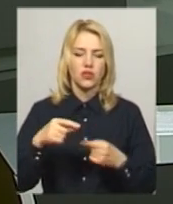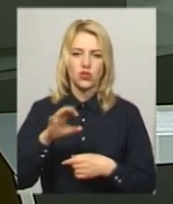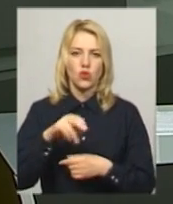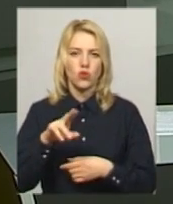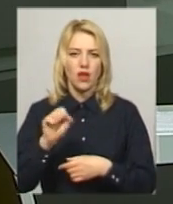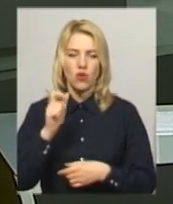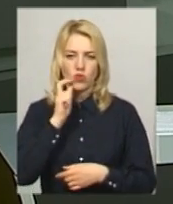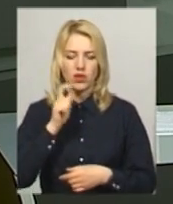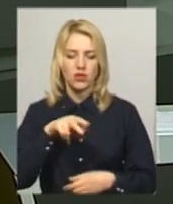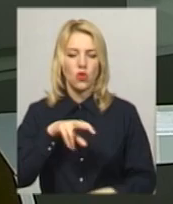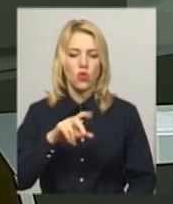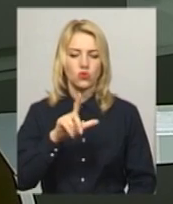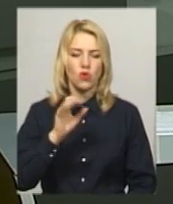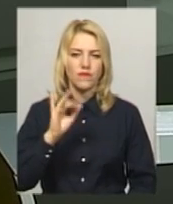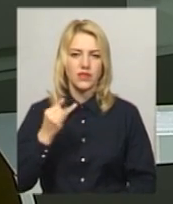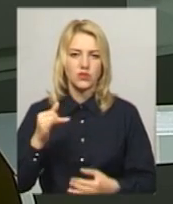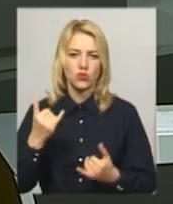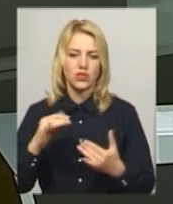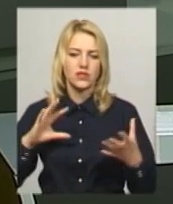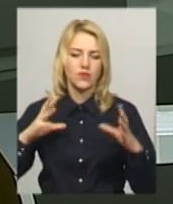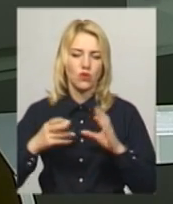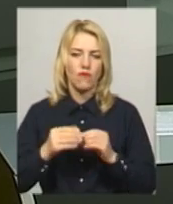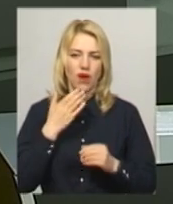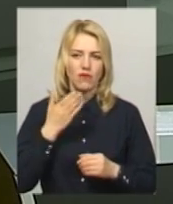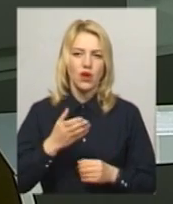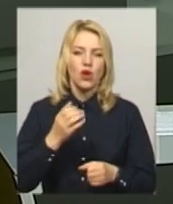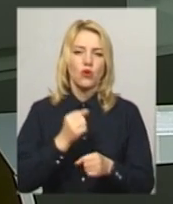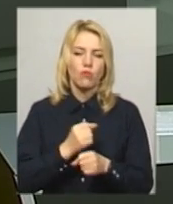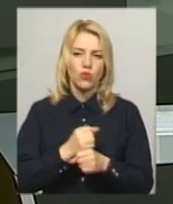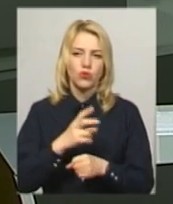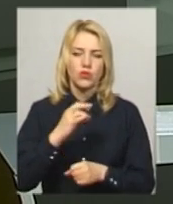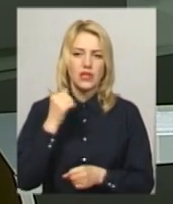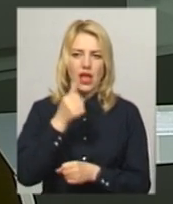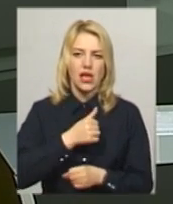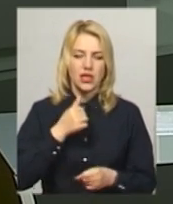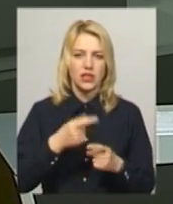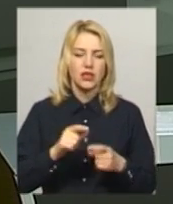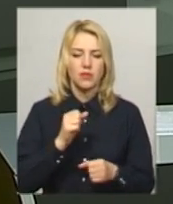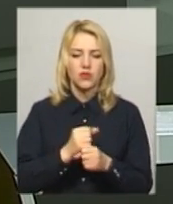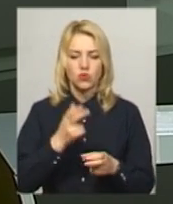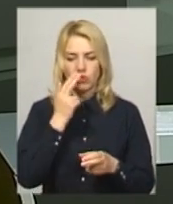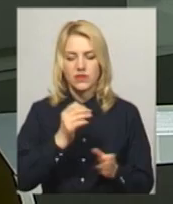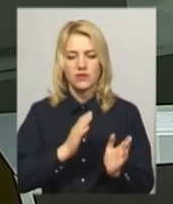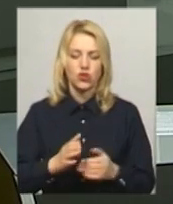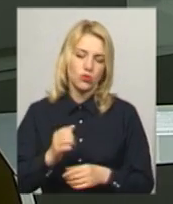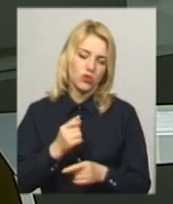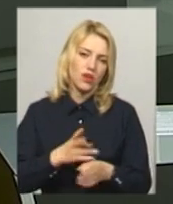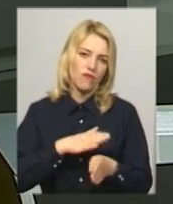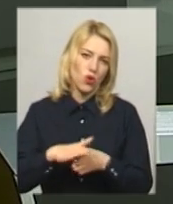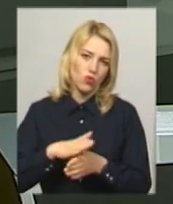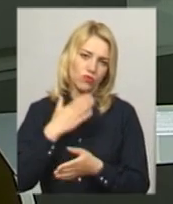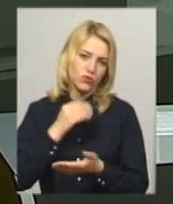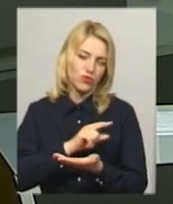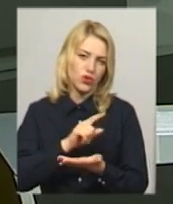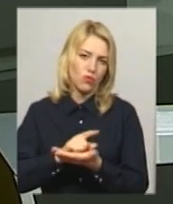Сьогодні Вадим Лозовий звітував про свою роботу за рік та повідомив, працює у звичному режимі і виконує службові обов'язки. Світлана